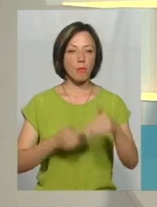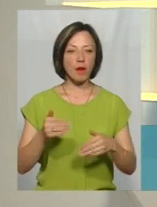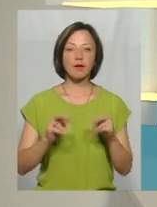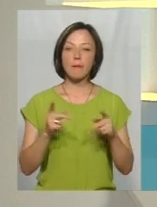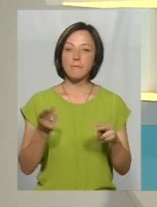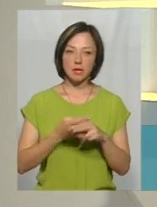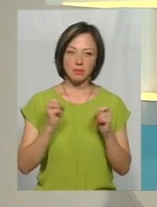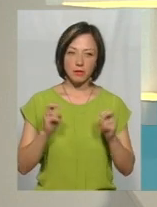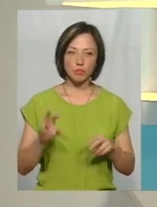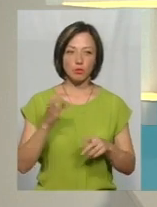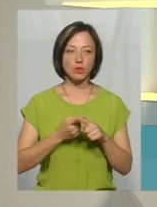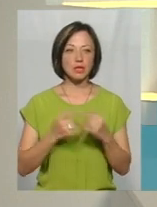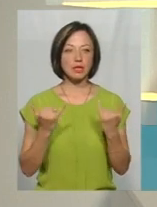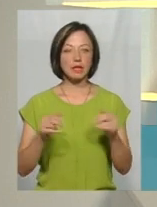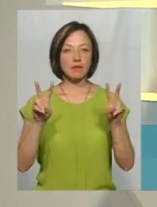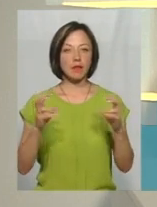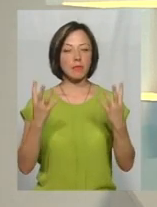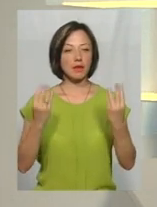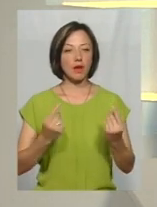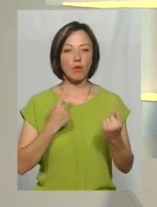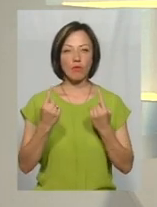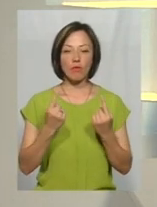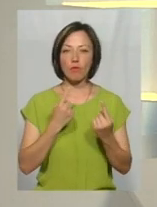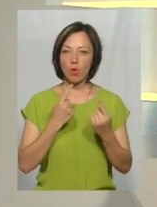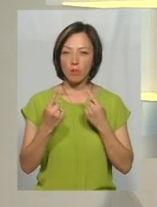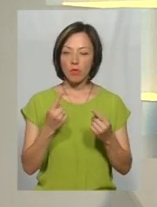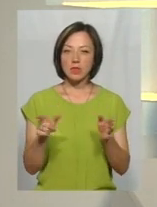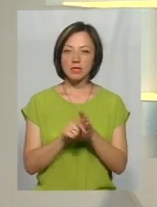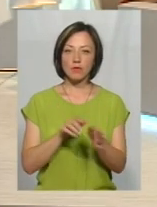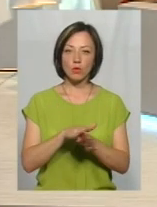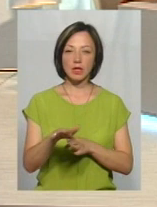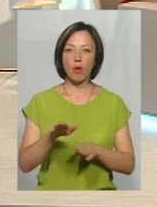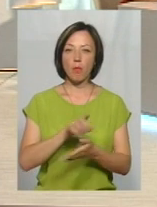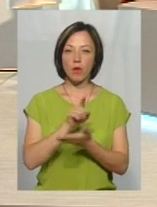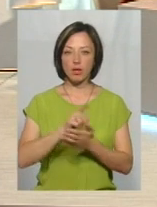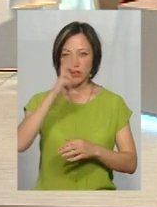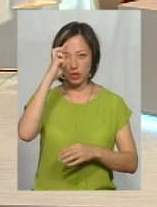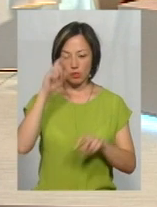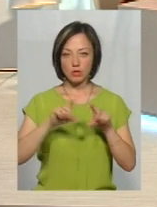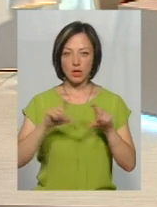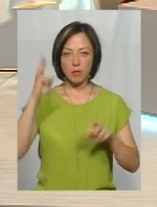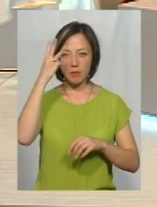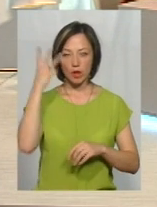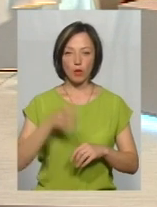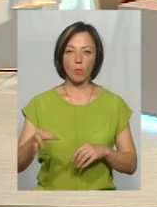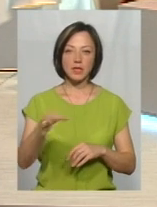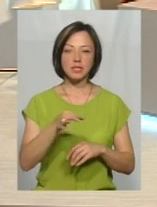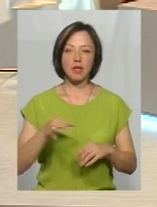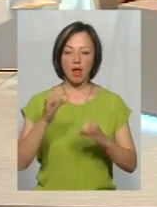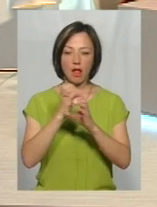безпечні? Про це нині у темі дня говоримо з виконуючим обов'язки директора Державної установи Хмельницький обласний